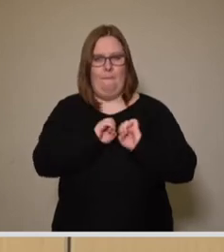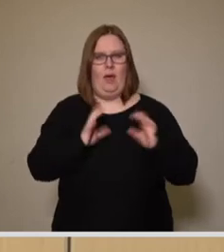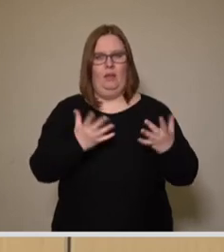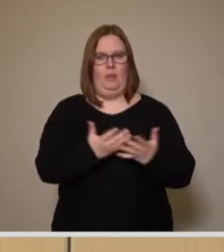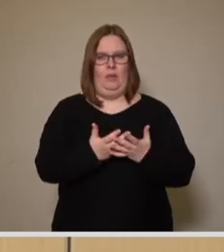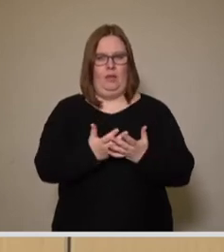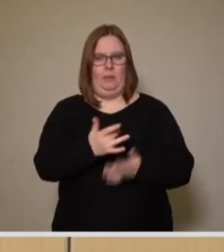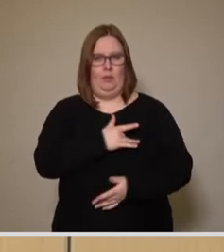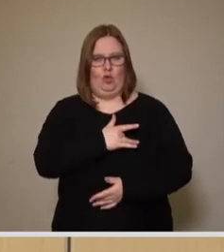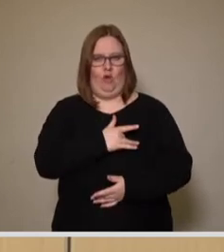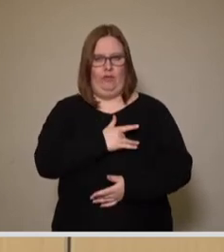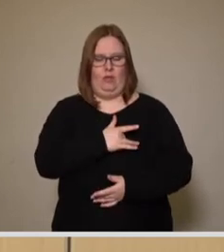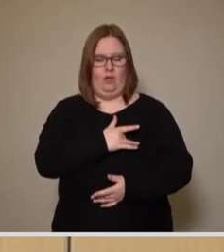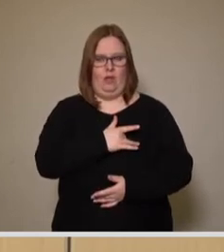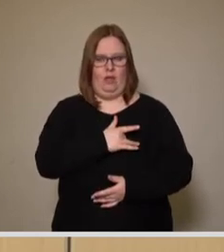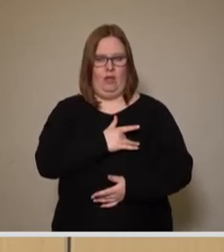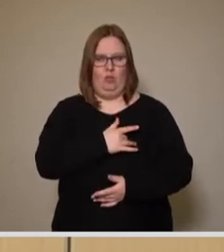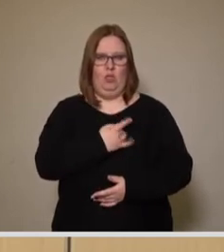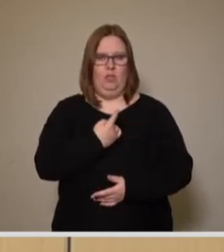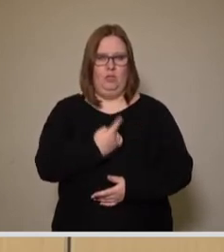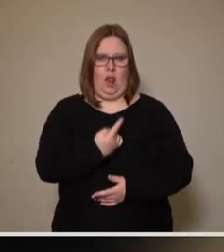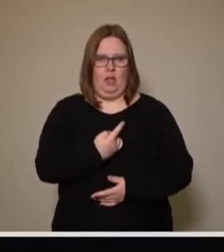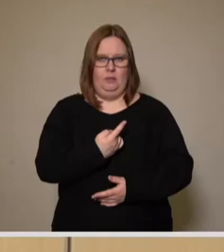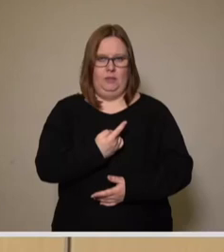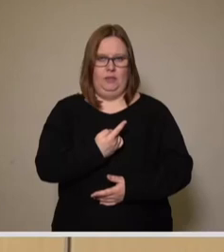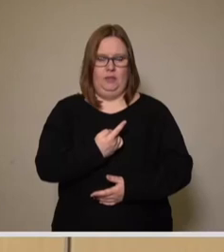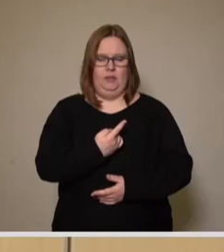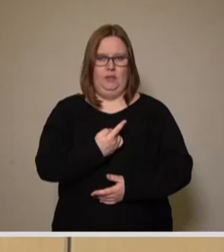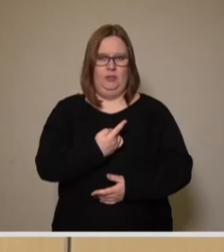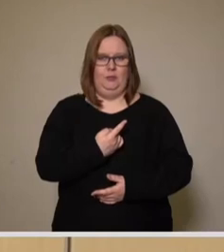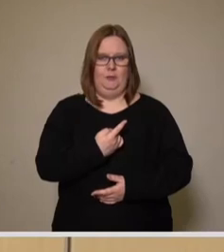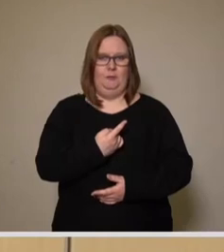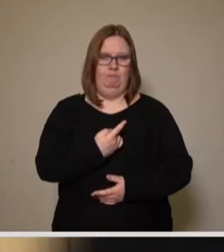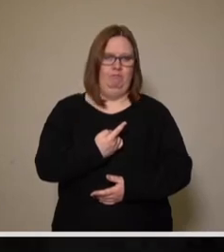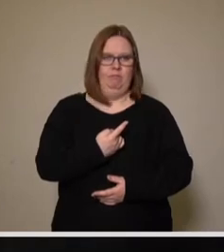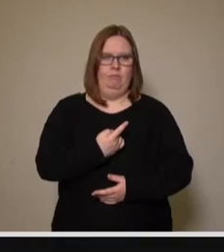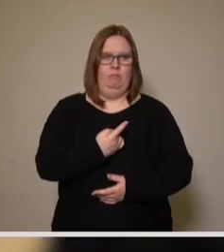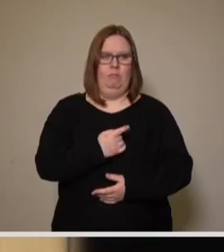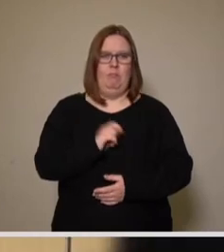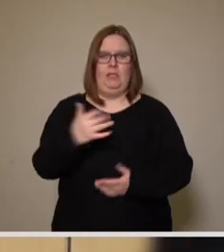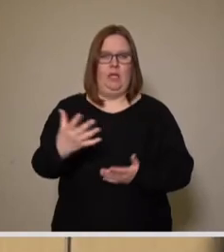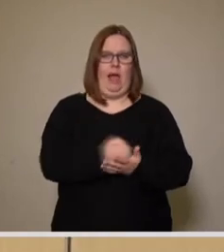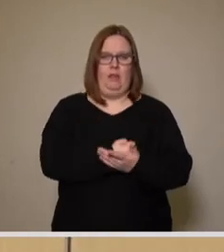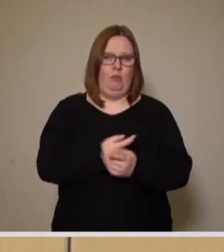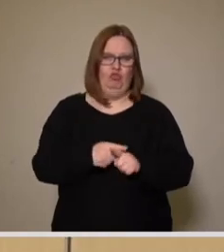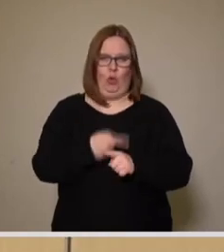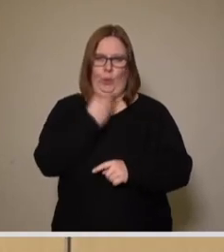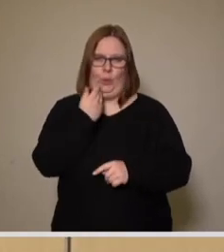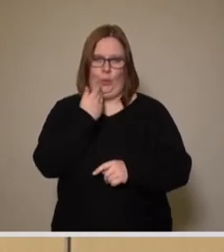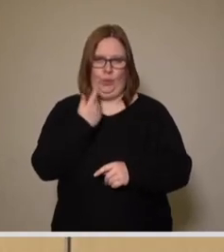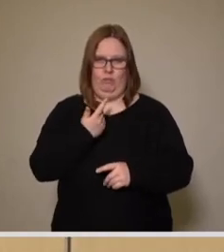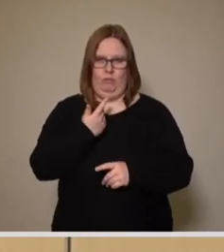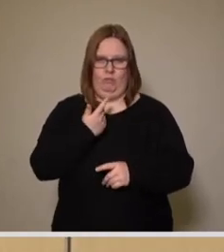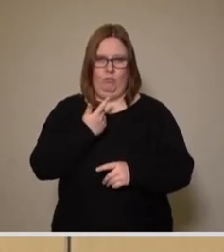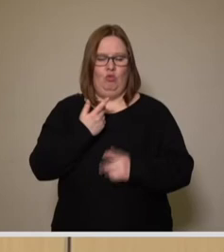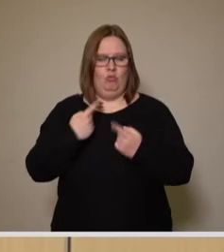Gewerbezweige eben nicht die größten Gewerbesteuerzahler in